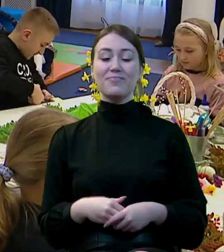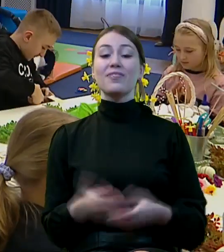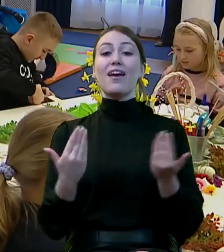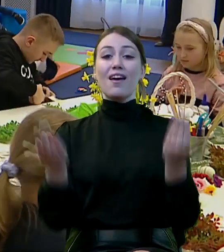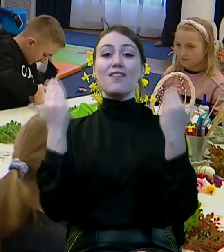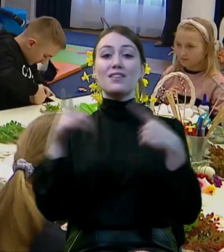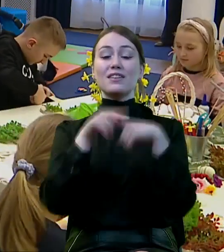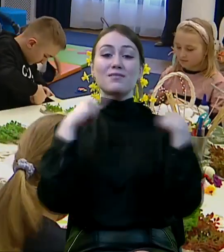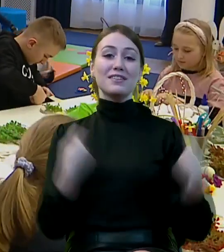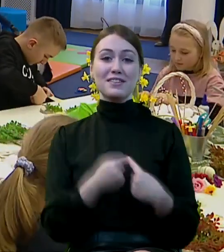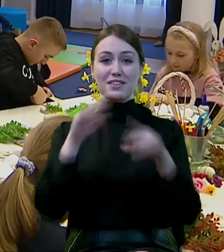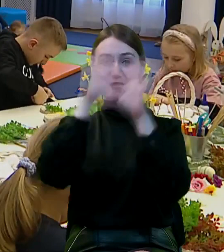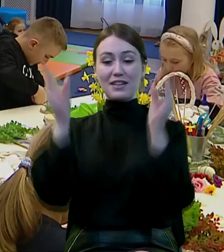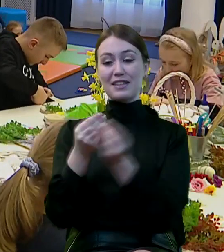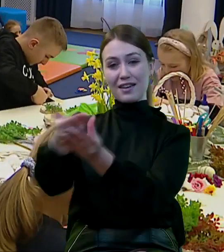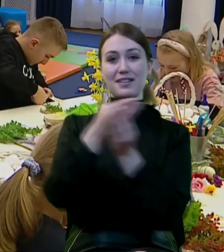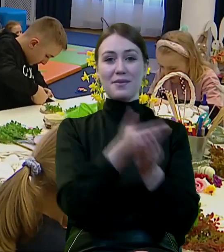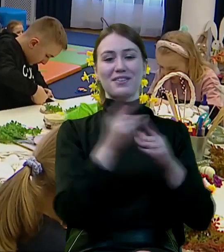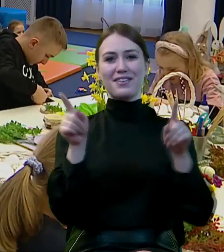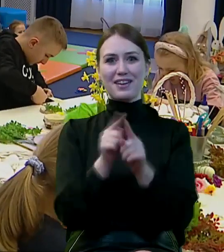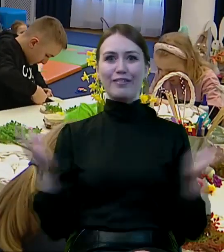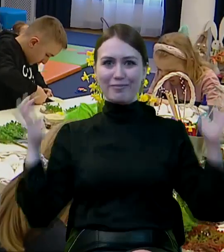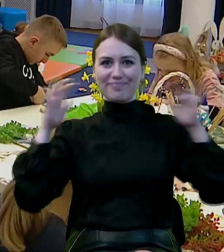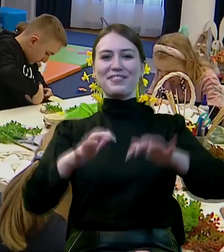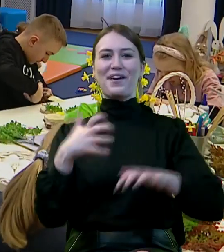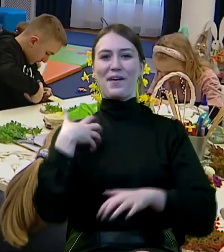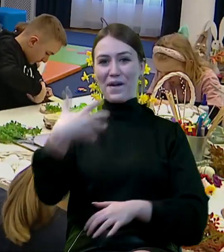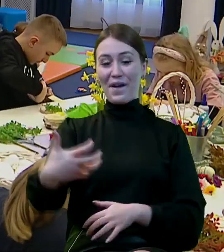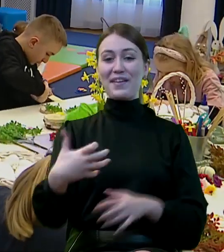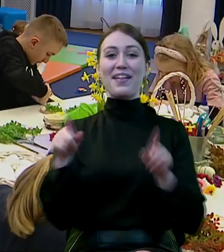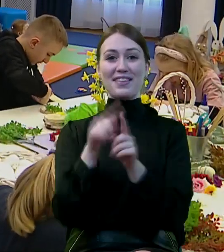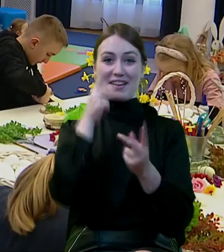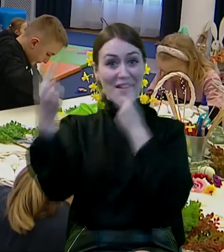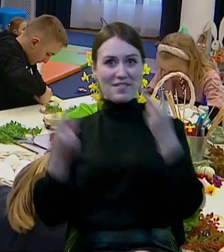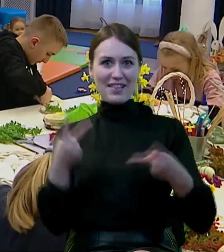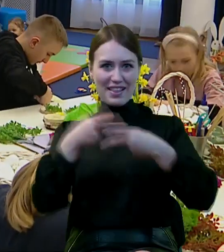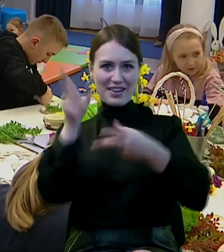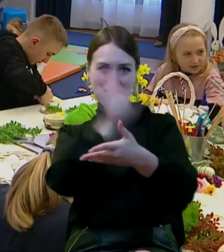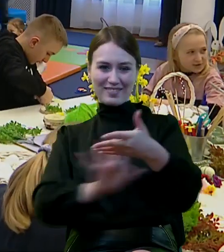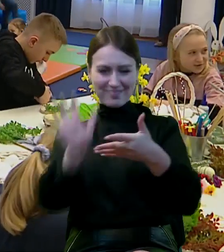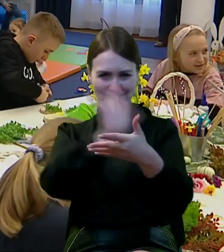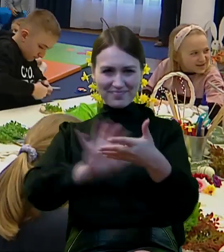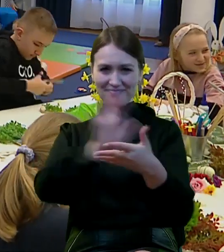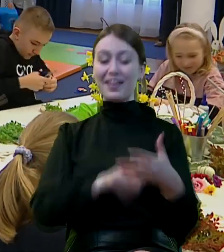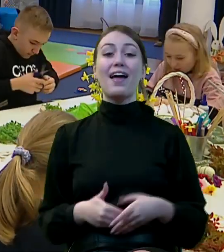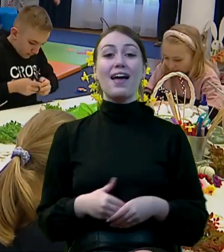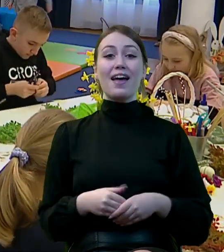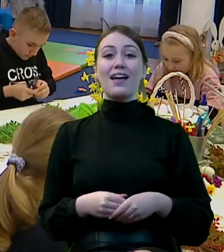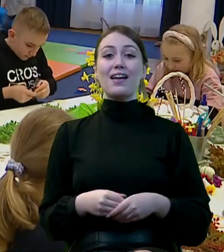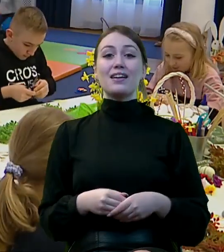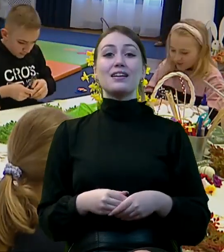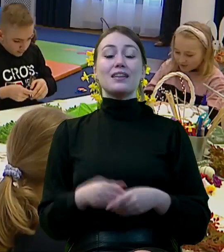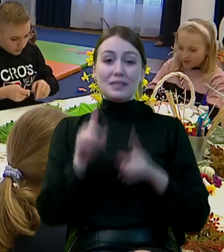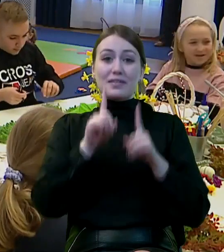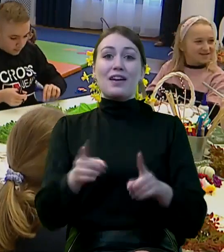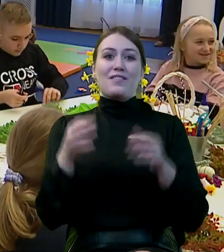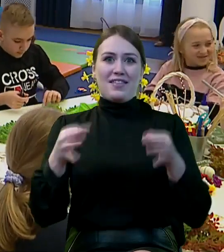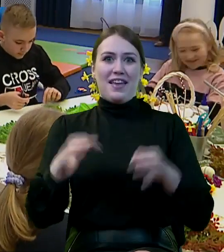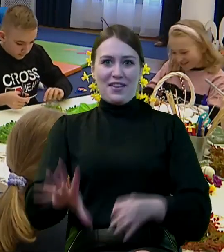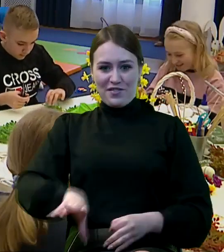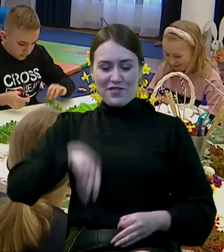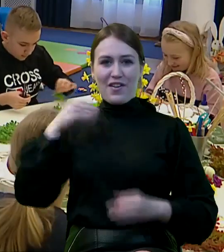Witam serdecznie wszystkich zaproszonych i zgromadzonych tutaj gości oraz widzów przed telewizorami. Tutaj przy świątecznych